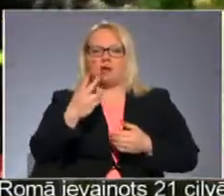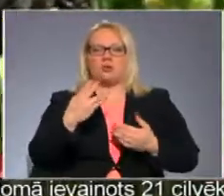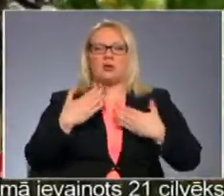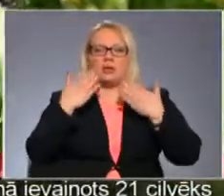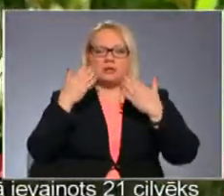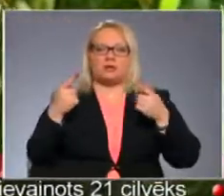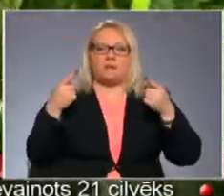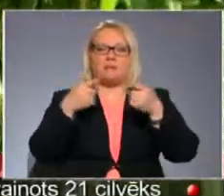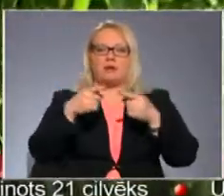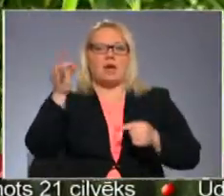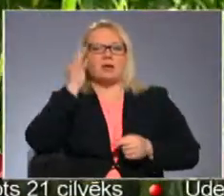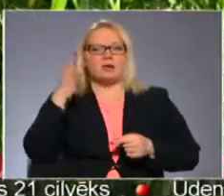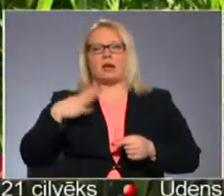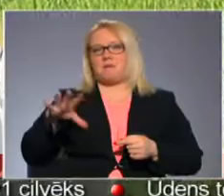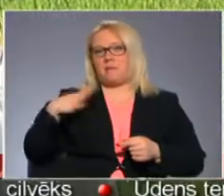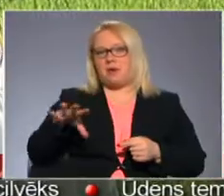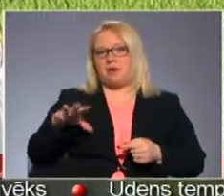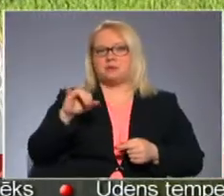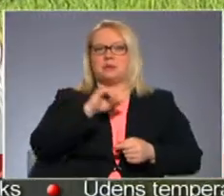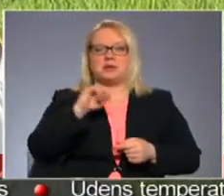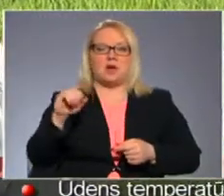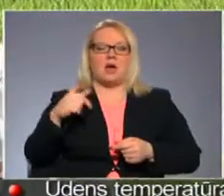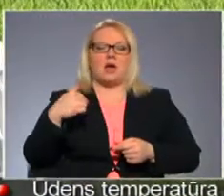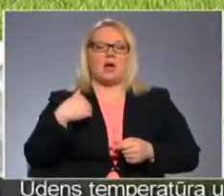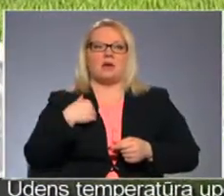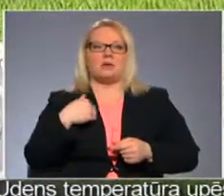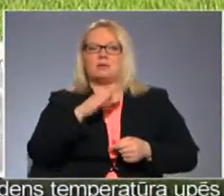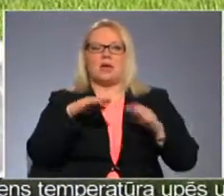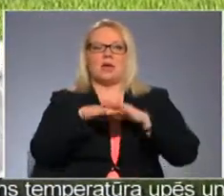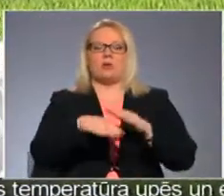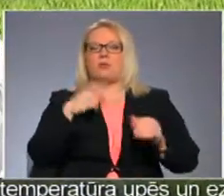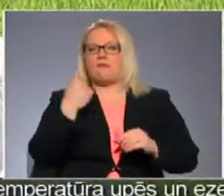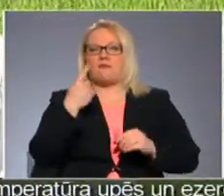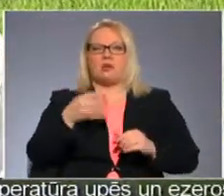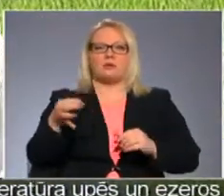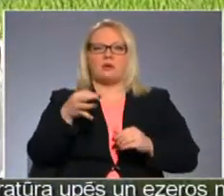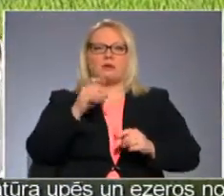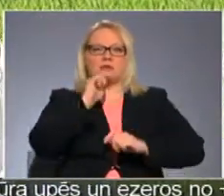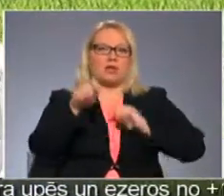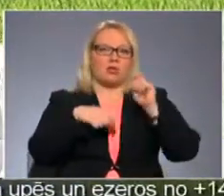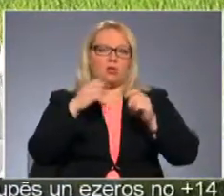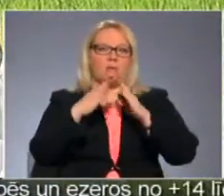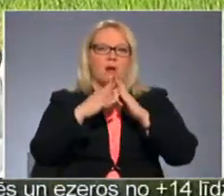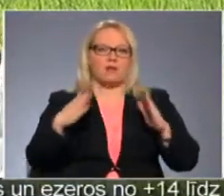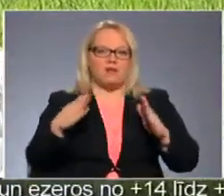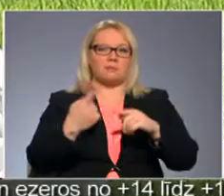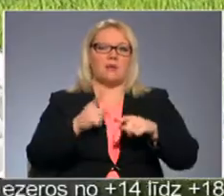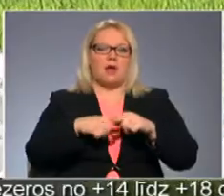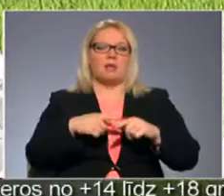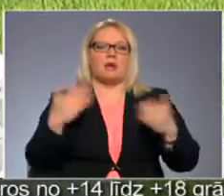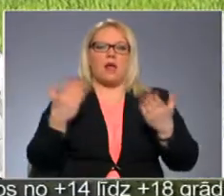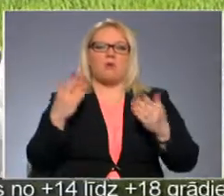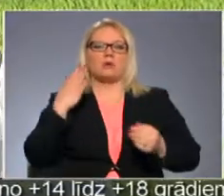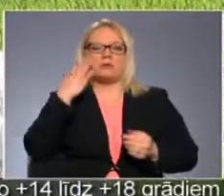mērķis, atceroties, pēc, jā, es neieguldu nevienu kāpēju, ko ziedojumos patversmei. Tad es arī kaut kur